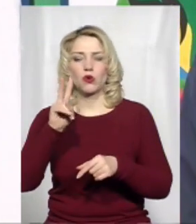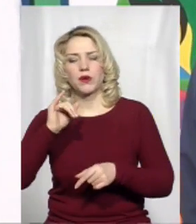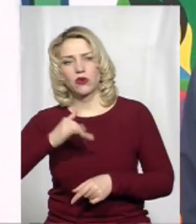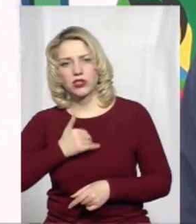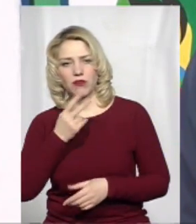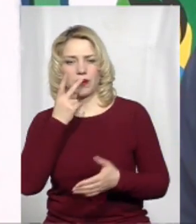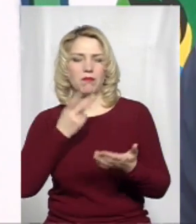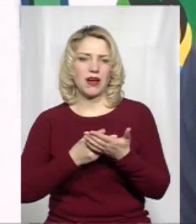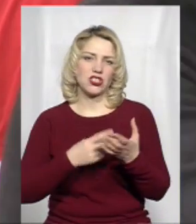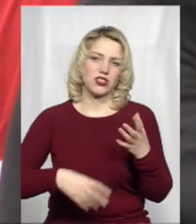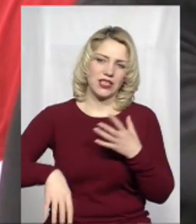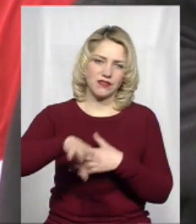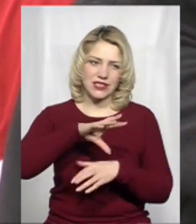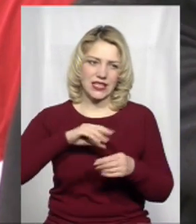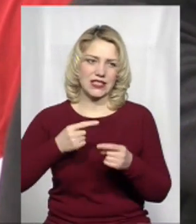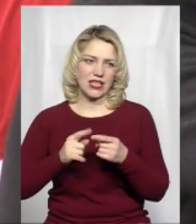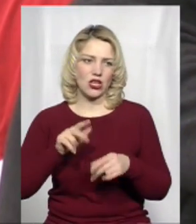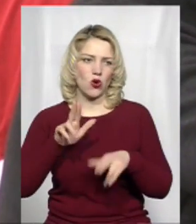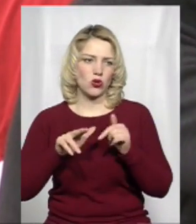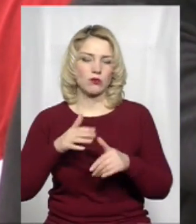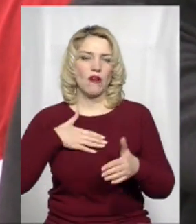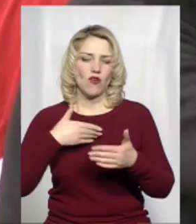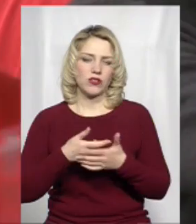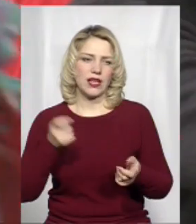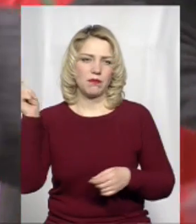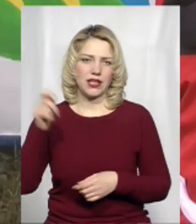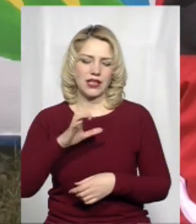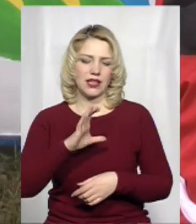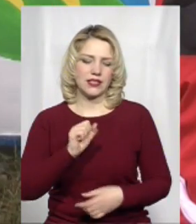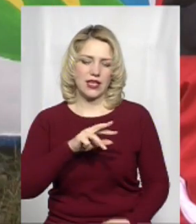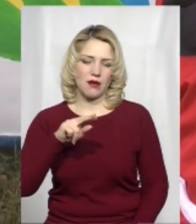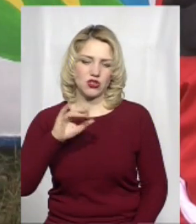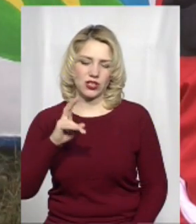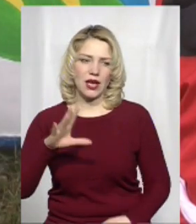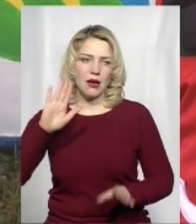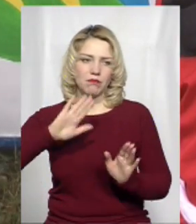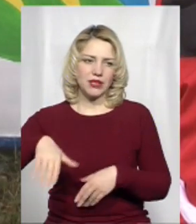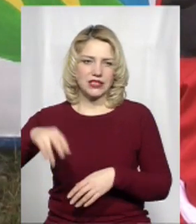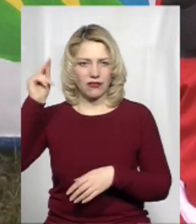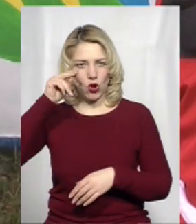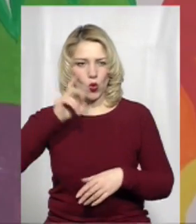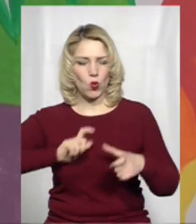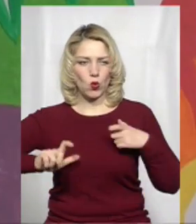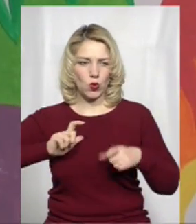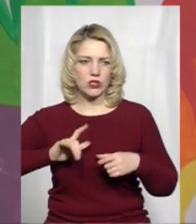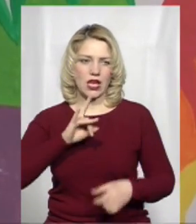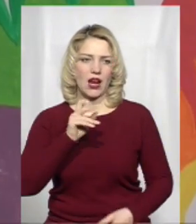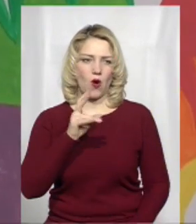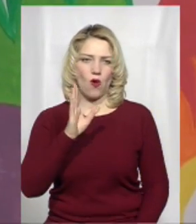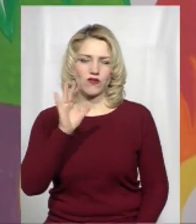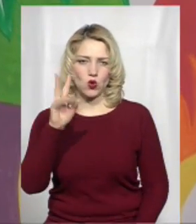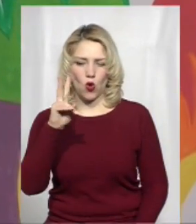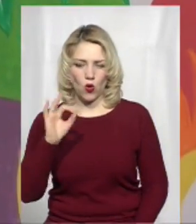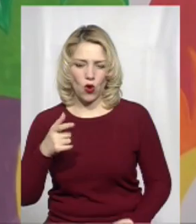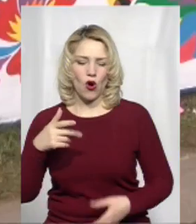бачити в себе цей розпис. Волонтери приїхали в самчики після закінчення навчання на курсах самчиківського художника Віктора Раковського, який,